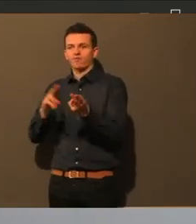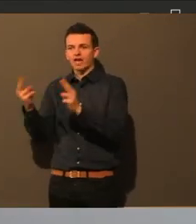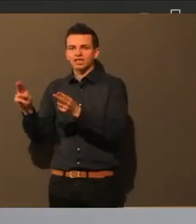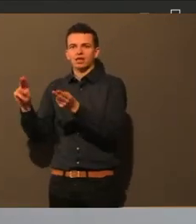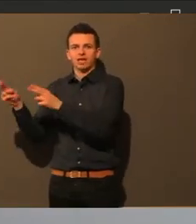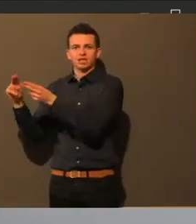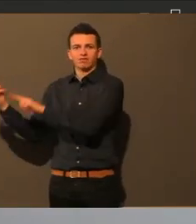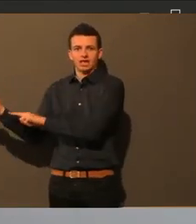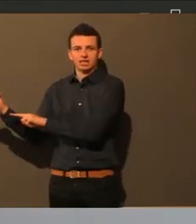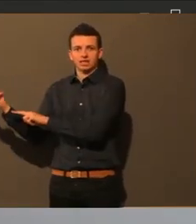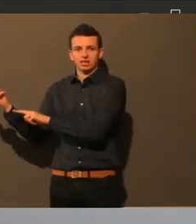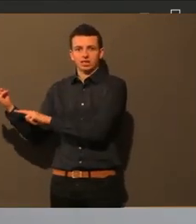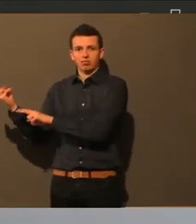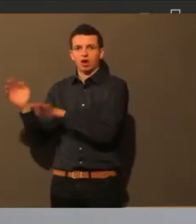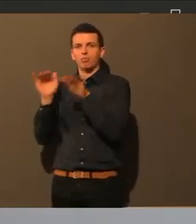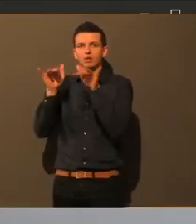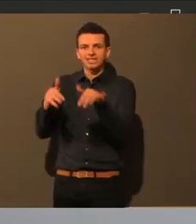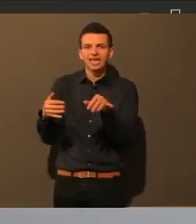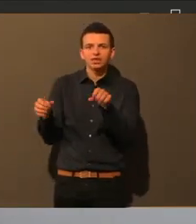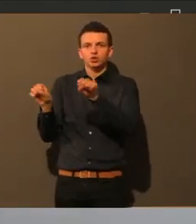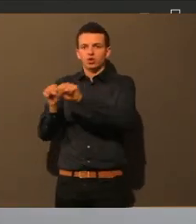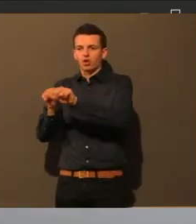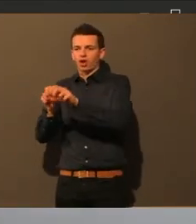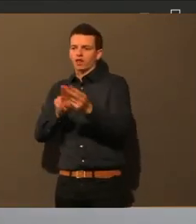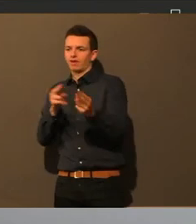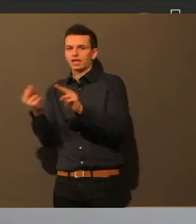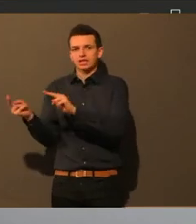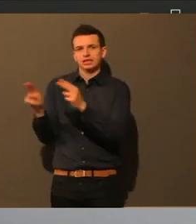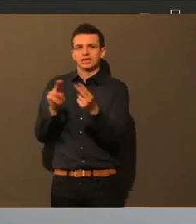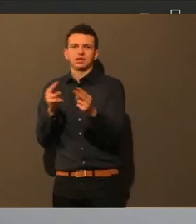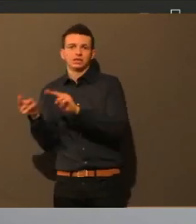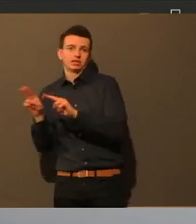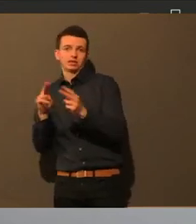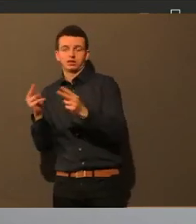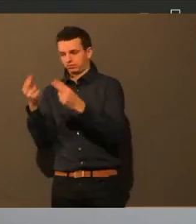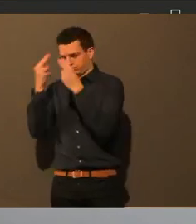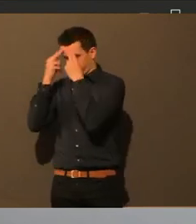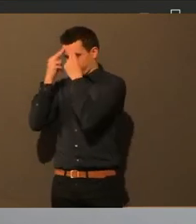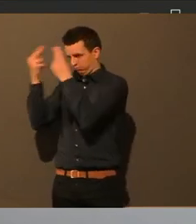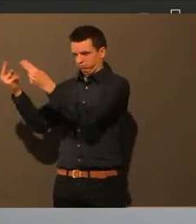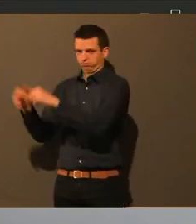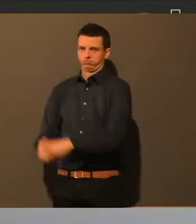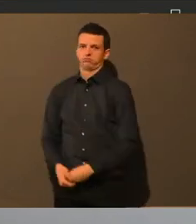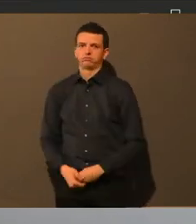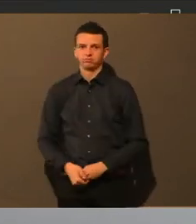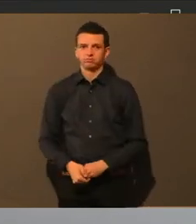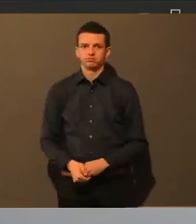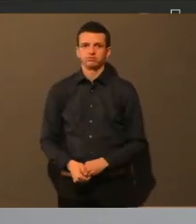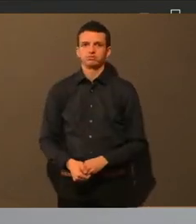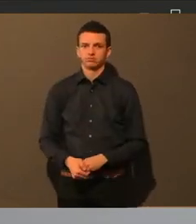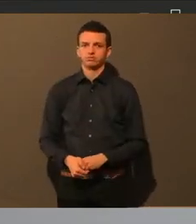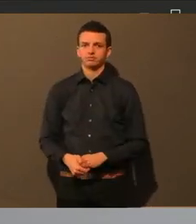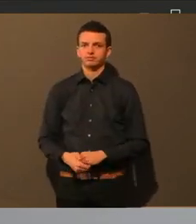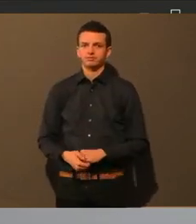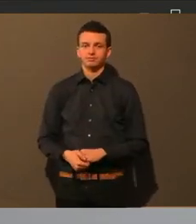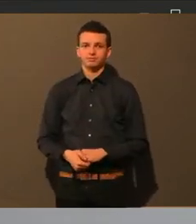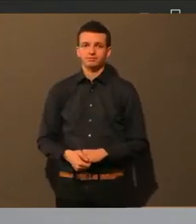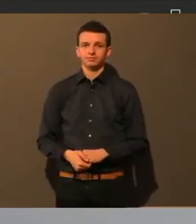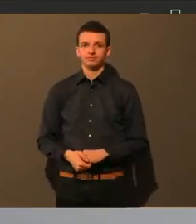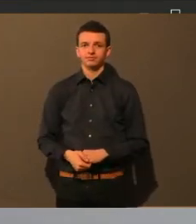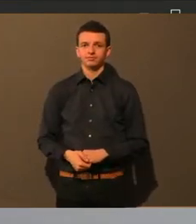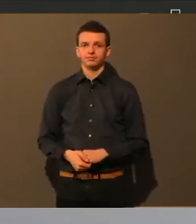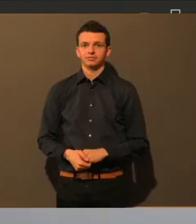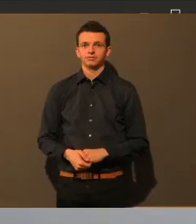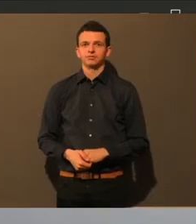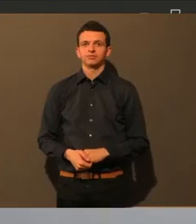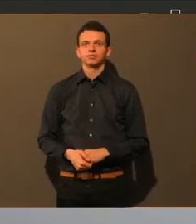die Kompetenz, auch den Schulfamilien eben auch geben, das selber auch dann zu entscheiden. Jetzt hatte